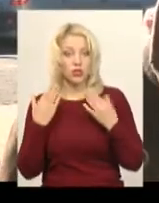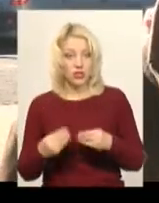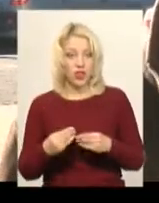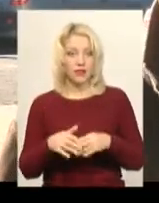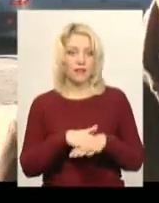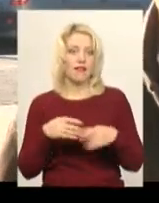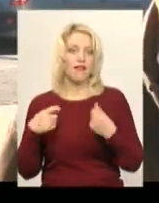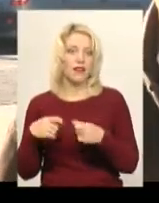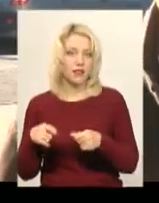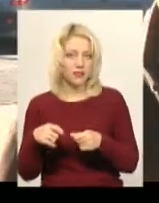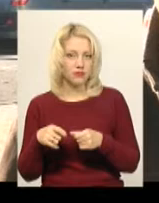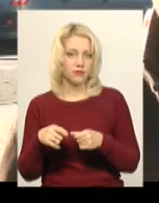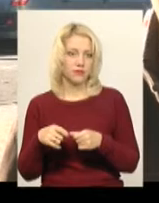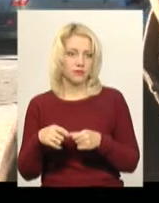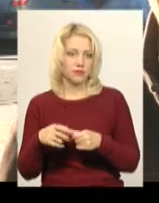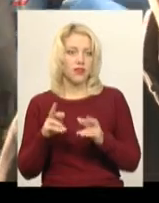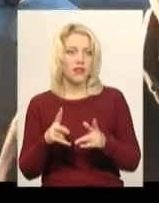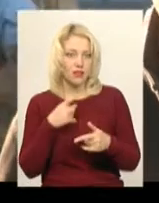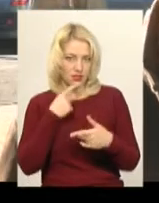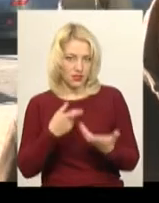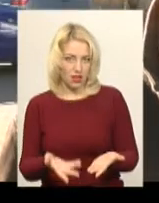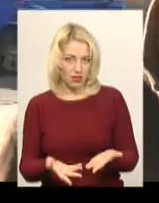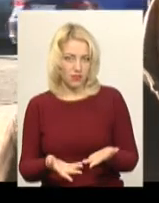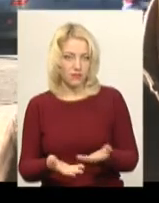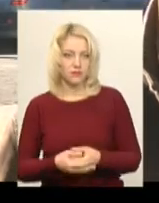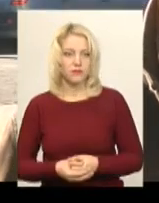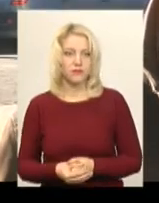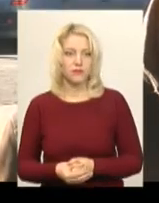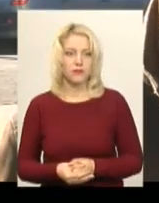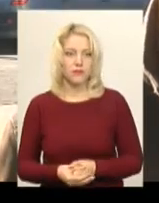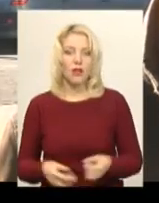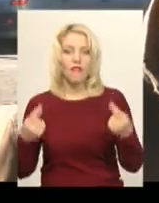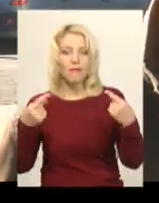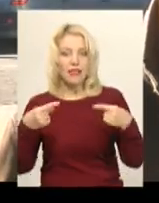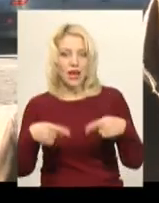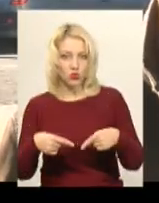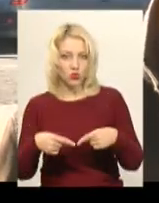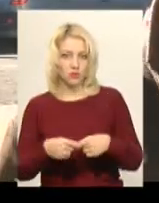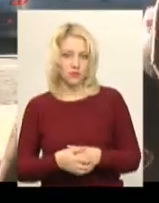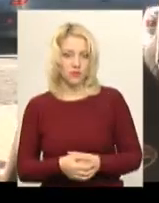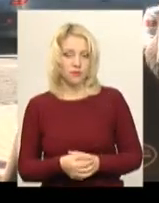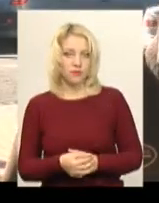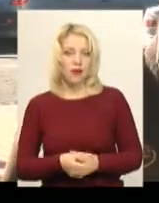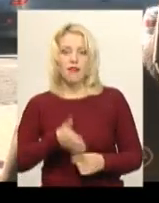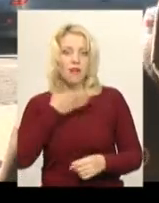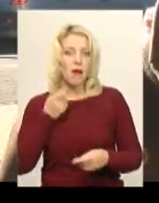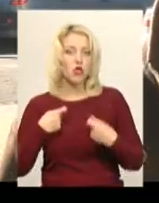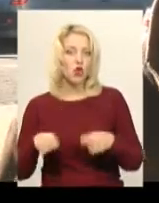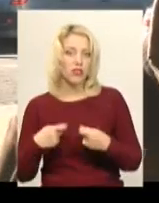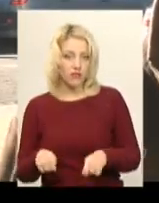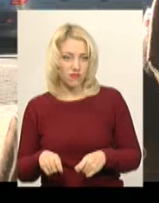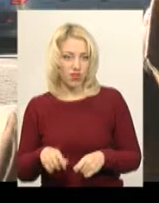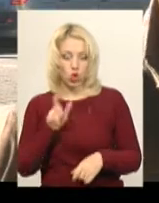впадають, немає торгівлі.